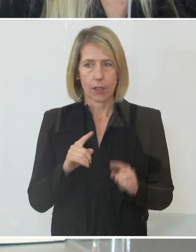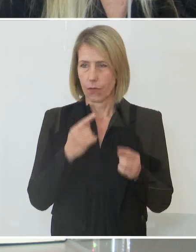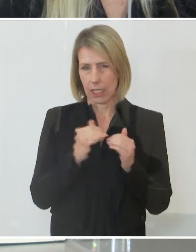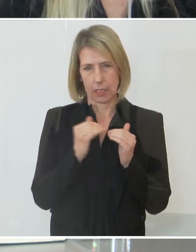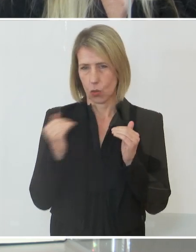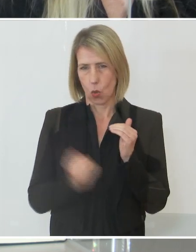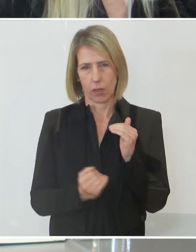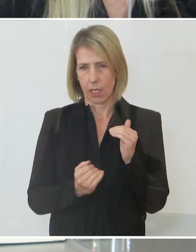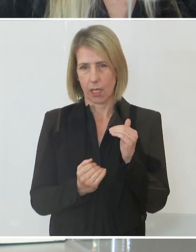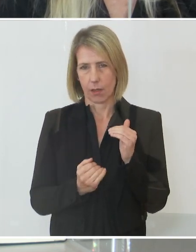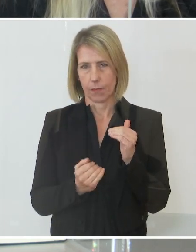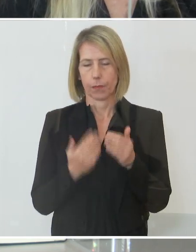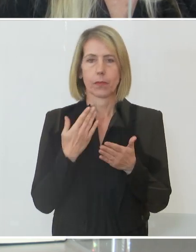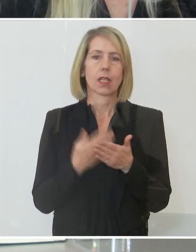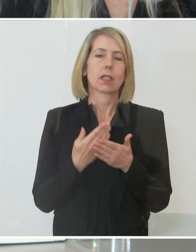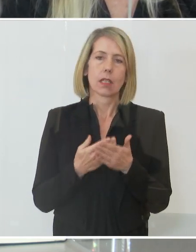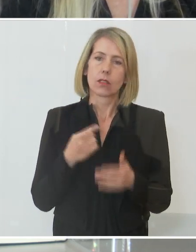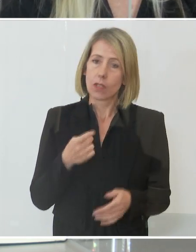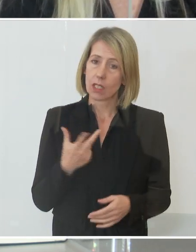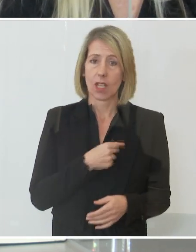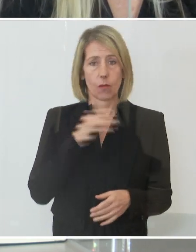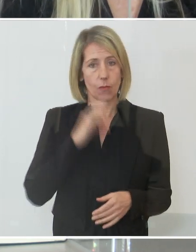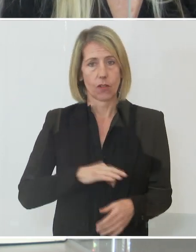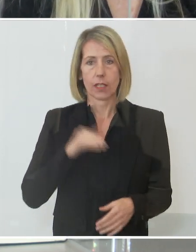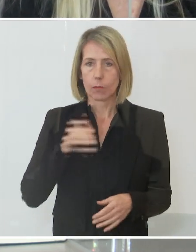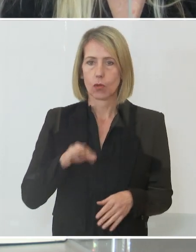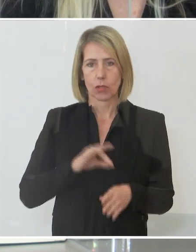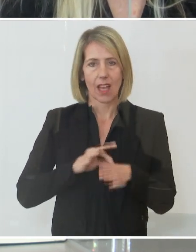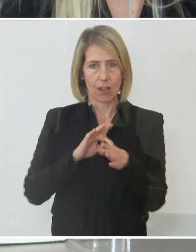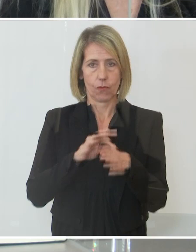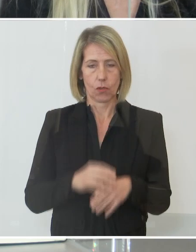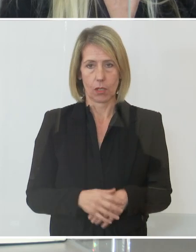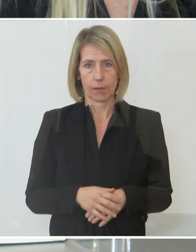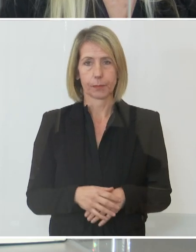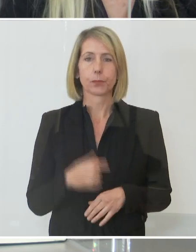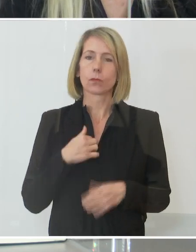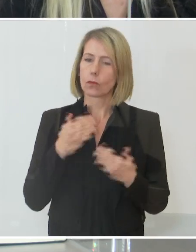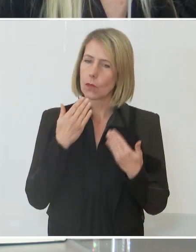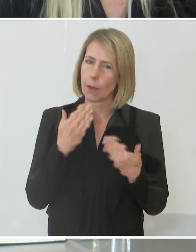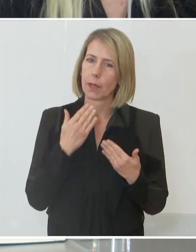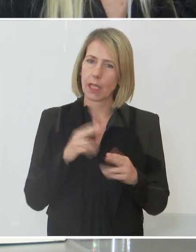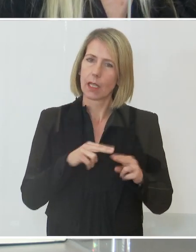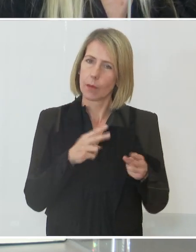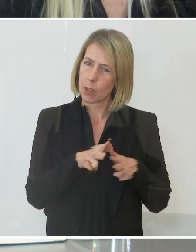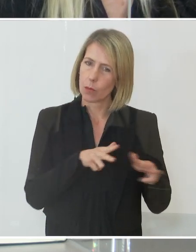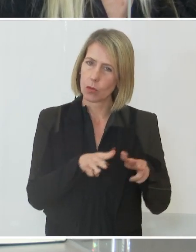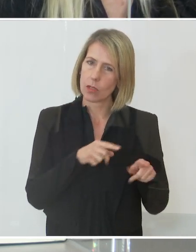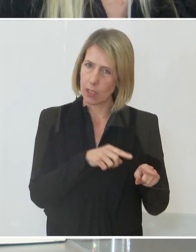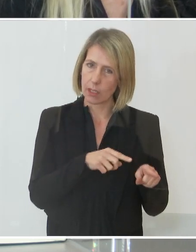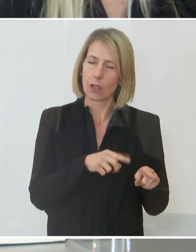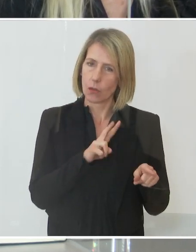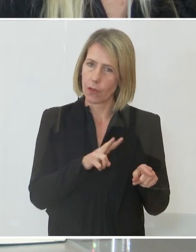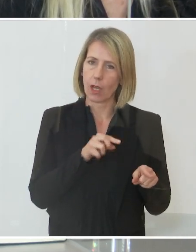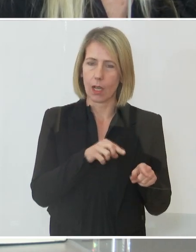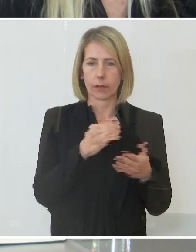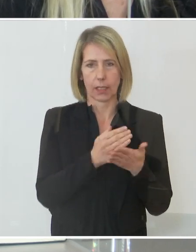und deshalb war es notwendig, diese Impfpflicht einzuführen. Ich bedanke mich bei der Bundesregierung, dass man hier massiv daran an